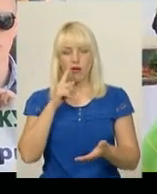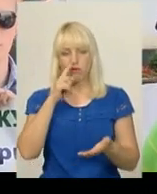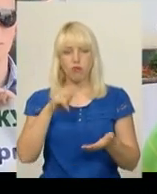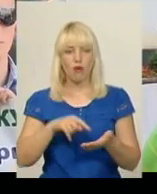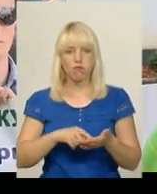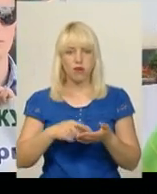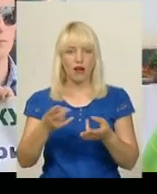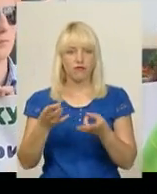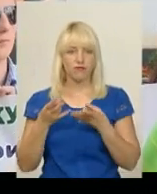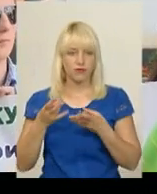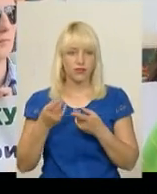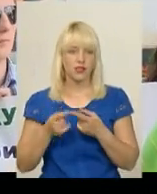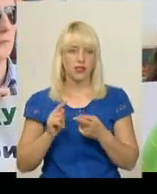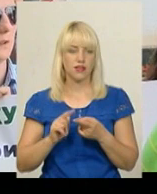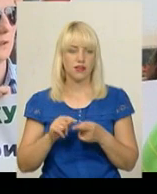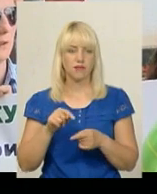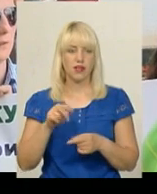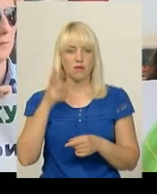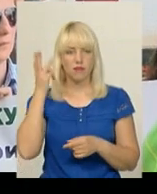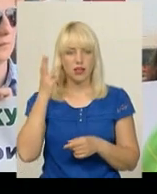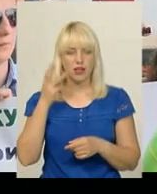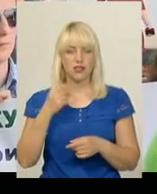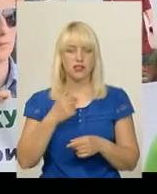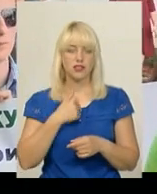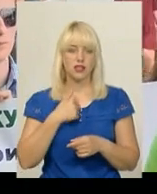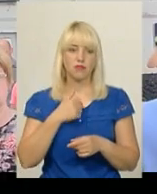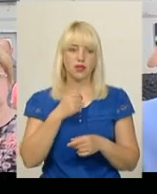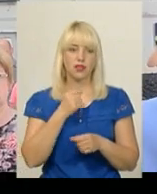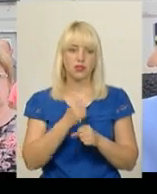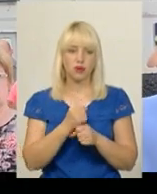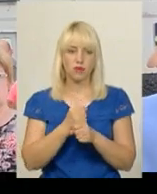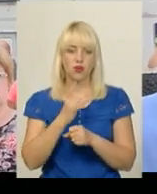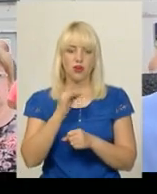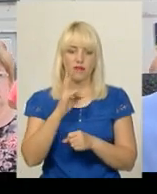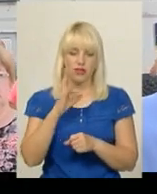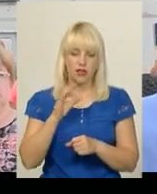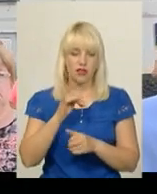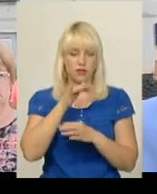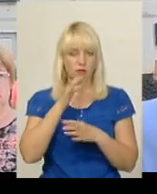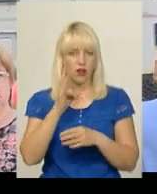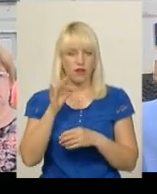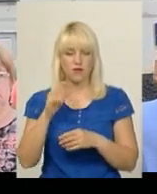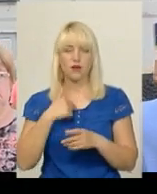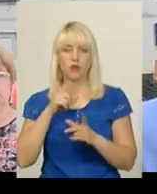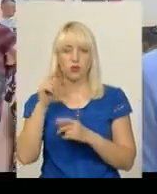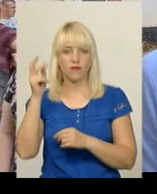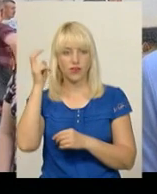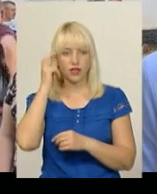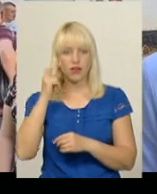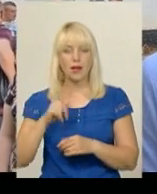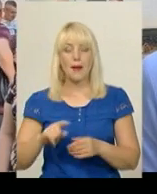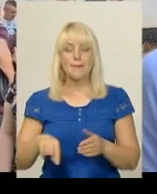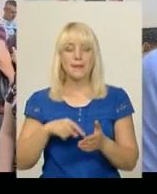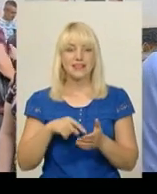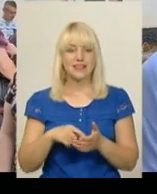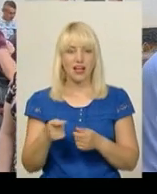ми акцію цю зробимо в Рівному, не поможе в Рівному, ми поїдемо в Київ. Місцева влада як може старається допомогти, земля